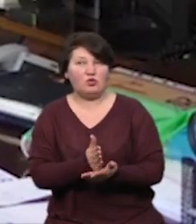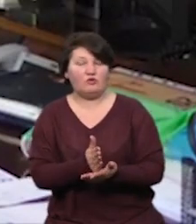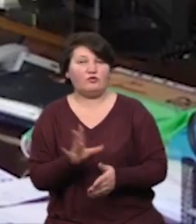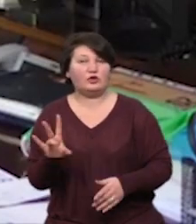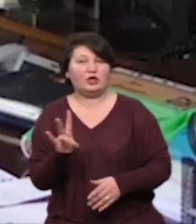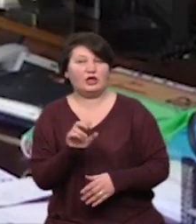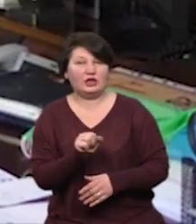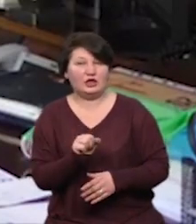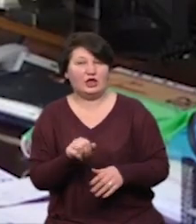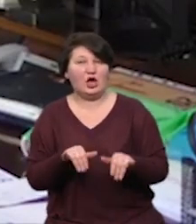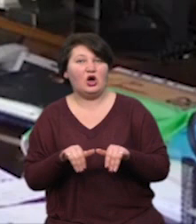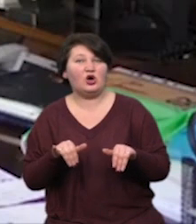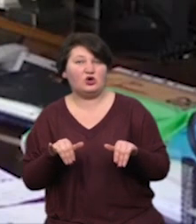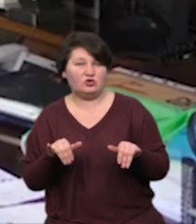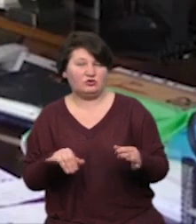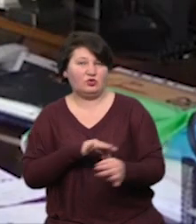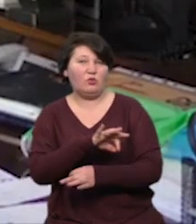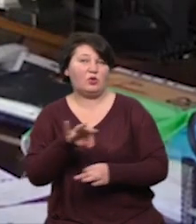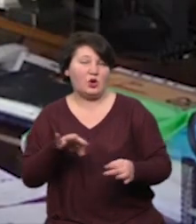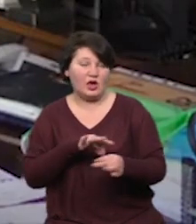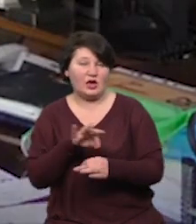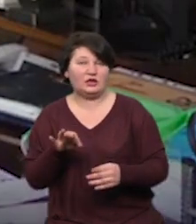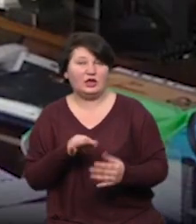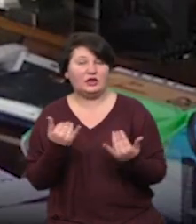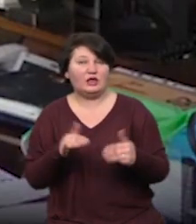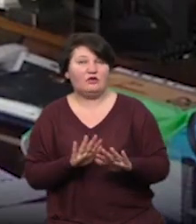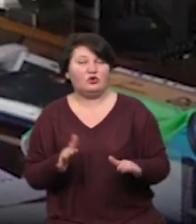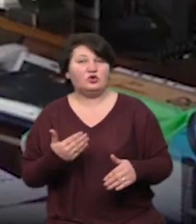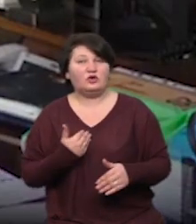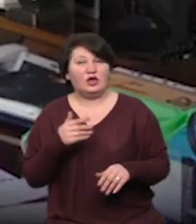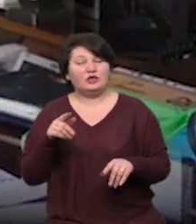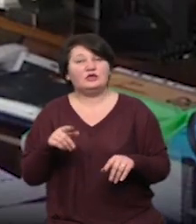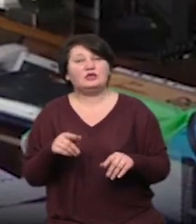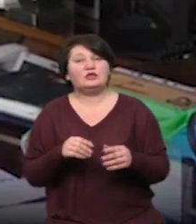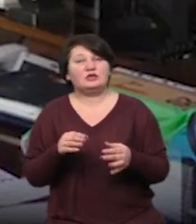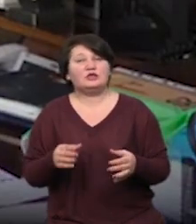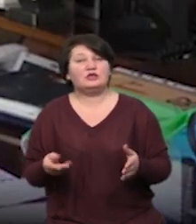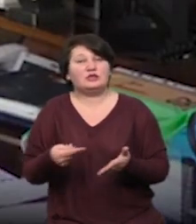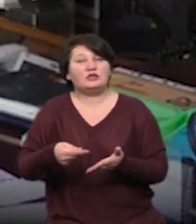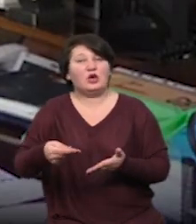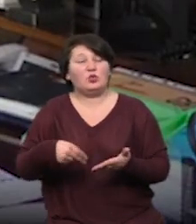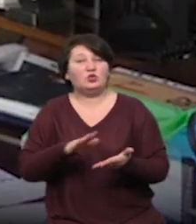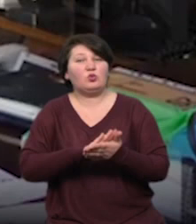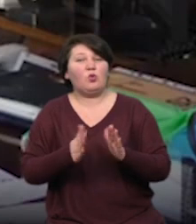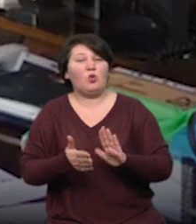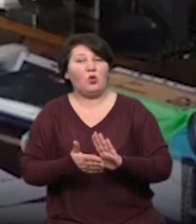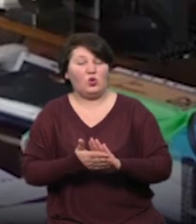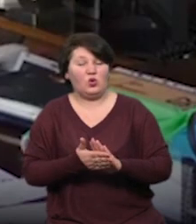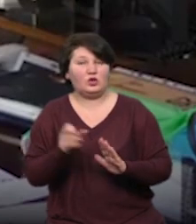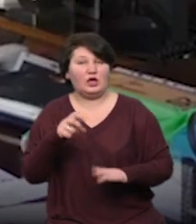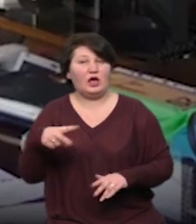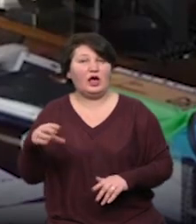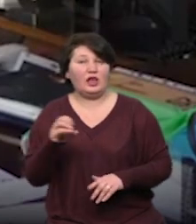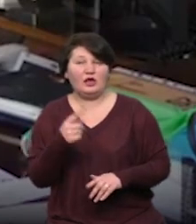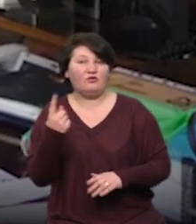інфраструктурні проекти. Тому не дивуйтесь, що зараз ми десь заключимо ряд угод. Але в